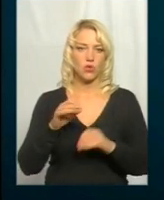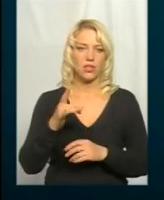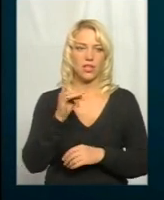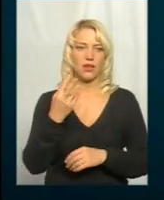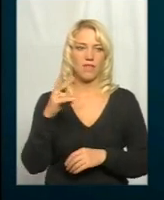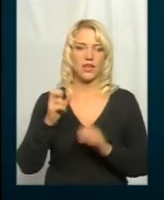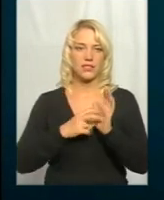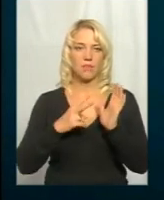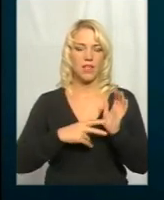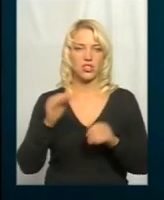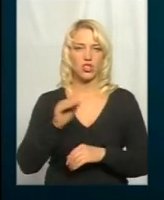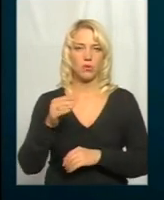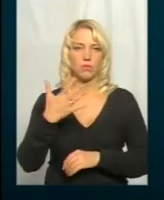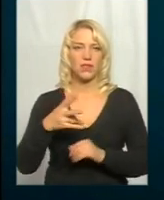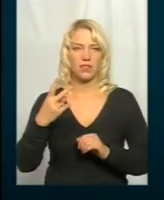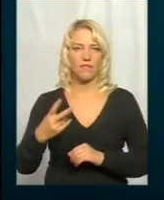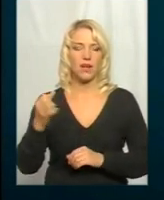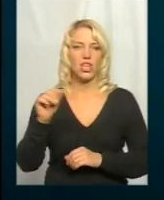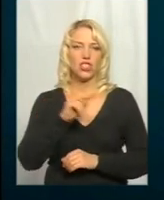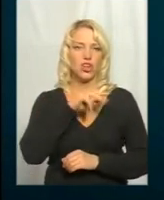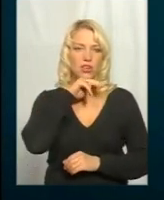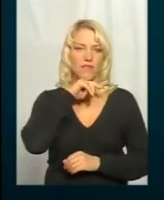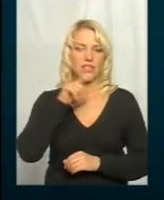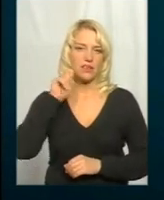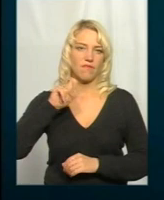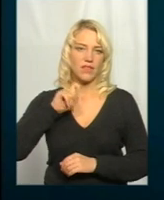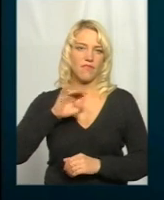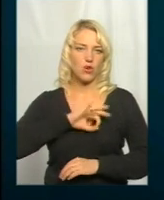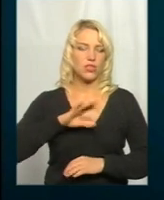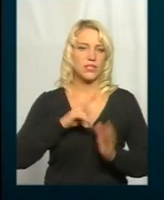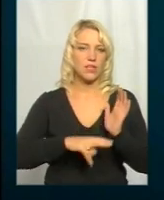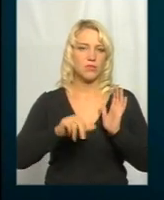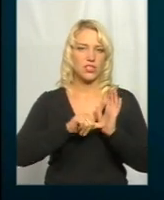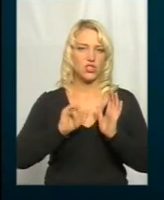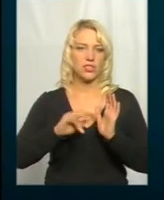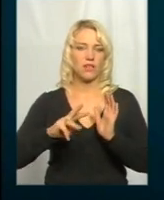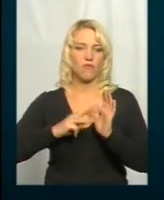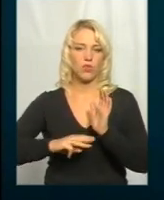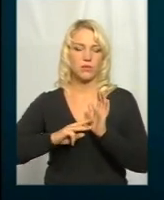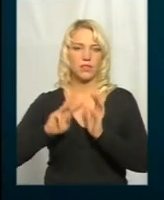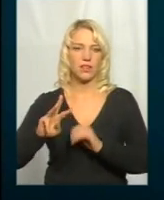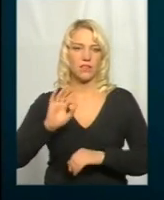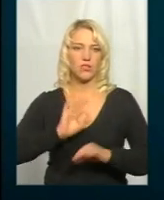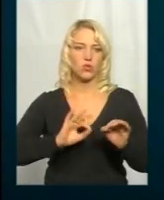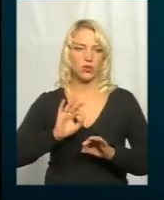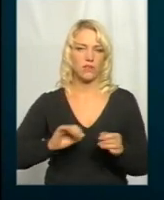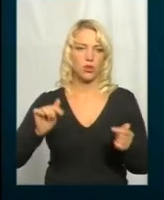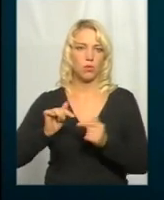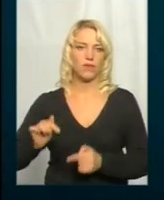17%, Житомирська – 52% і Чорнівецька – Вінницька використали 76% і 83% відповідно.